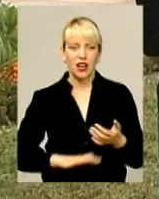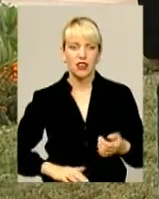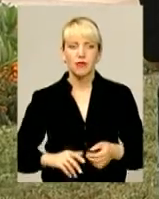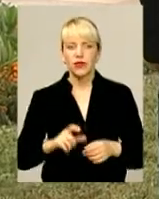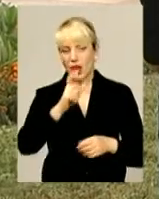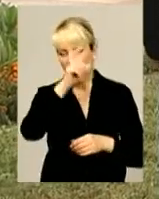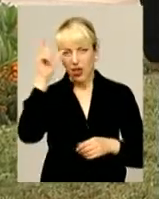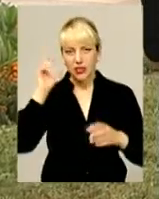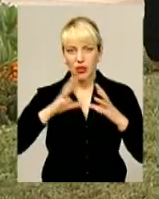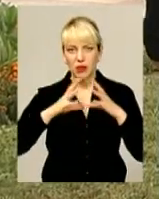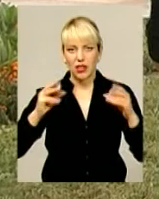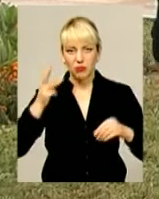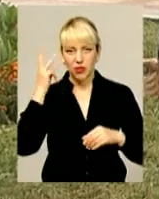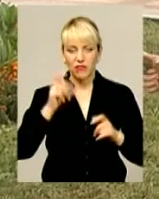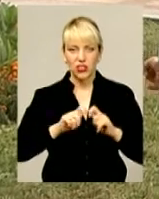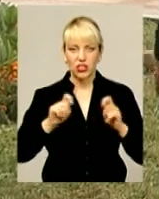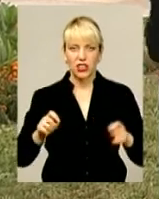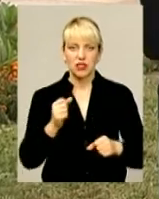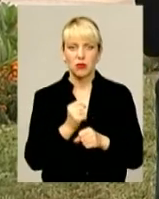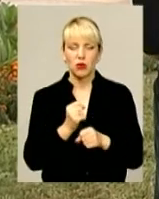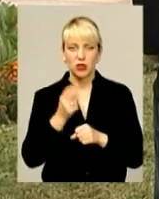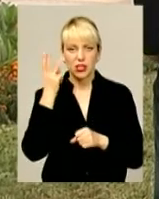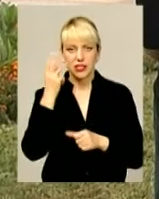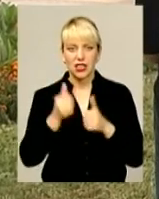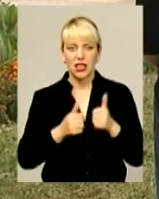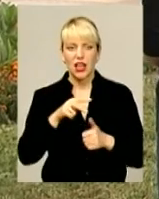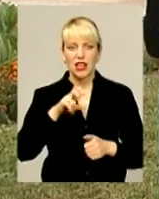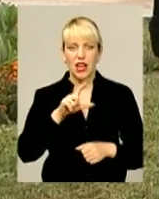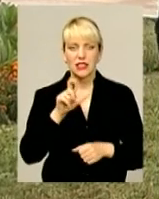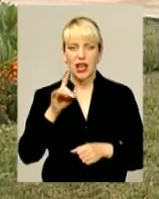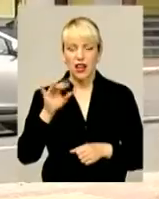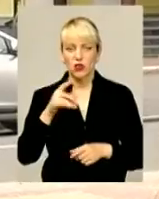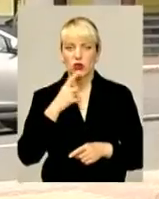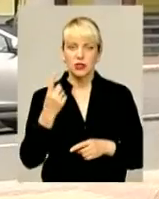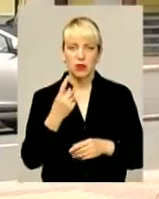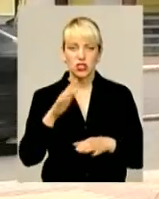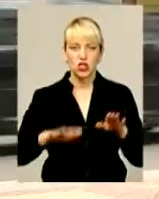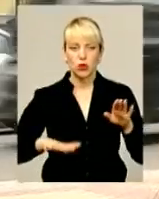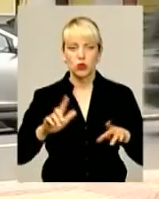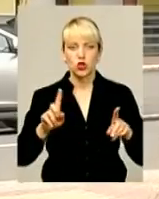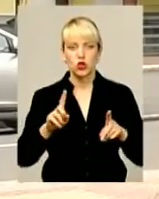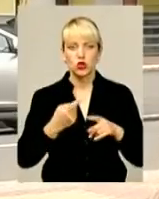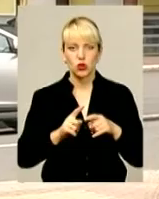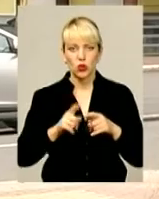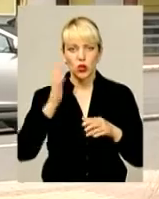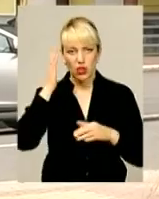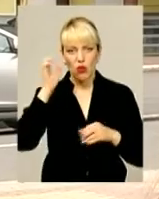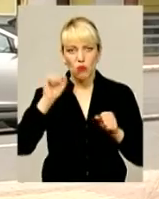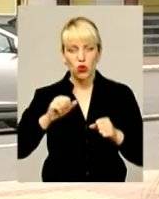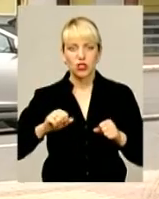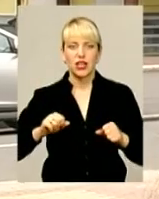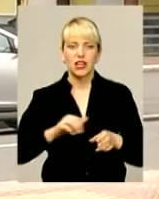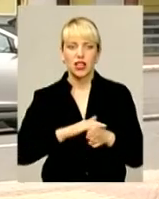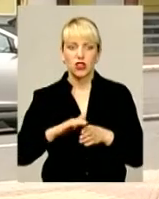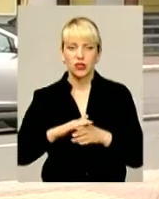Академію регбі Хмельниччини відкрив діючий подільський гравець Василь Лазуренко. Спершу, каже, сумнівався, що ідею можна реалізувати. Одначе,